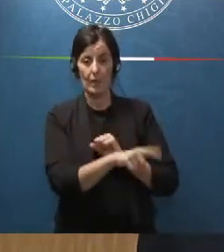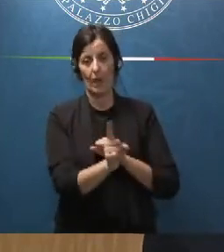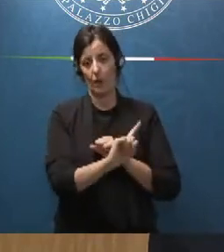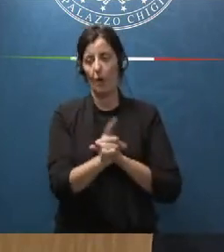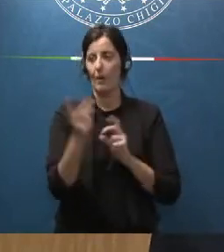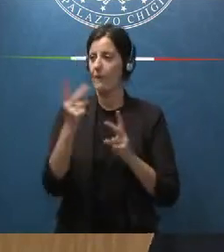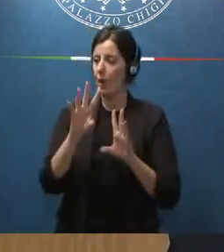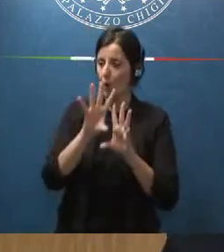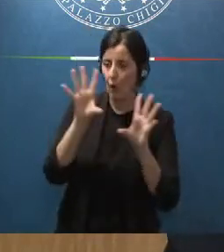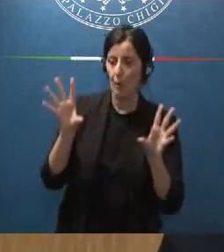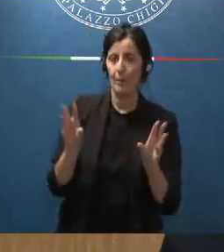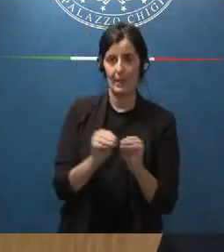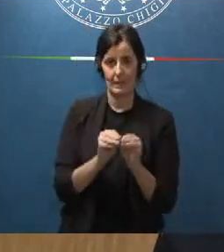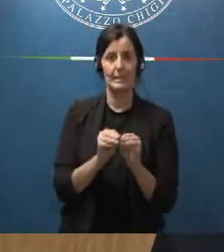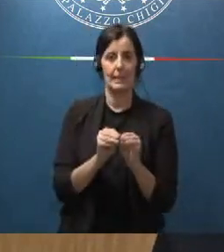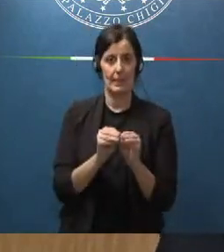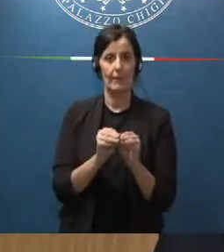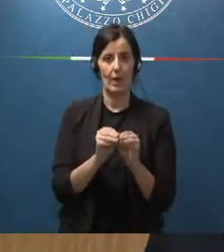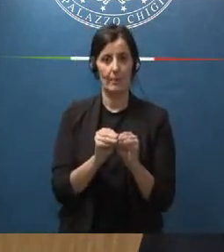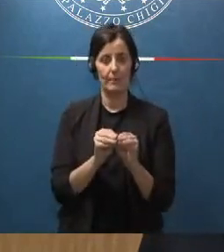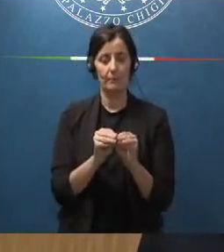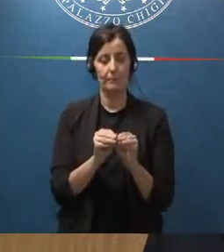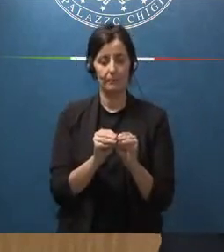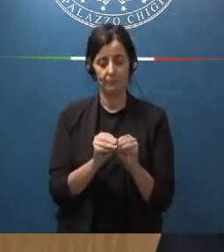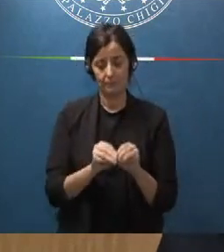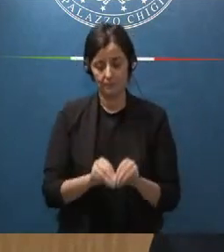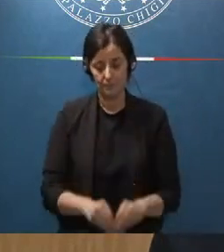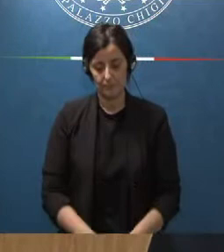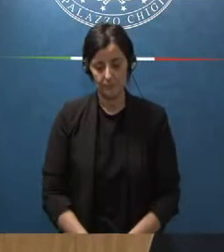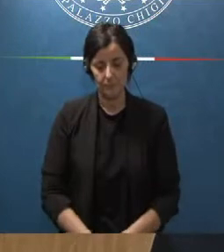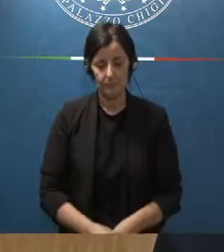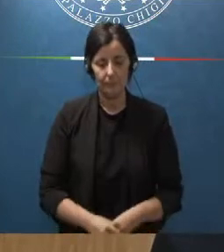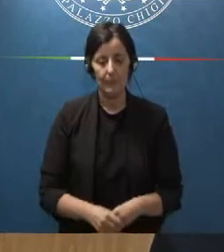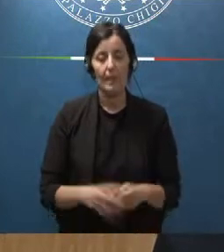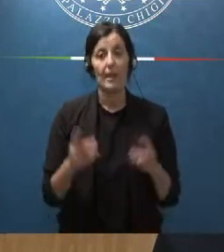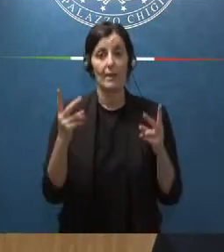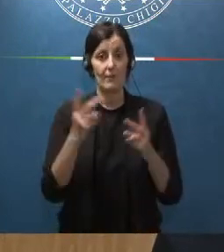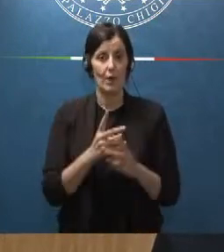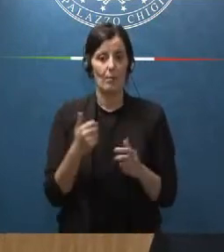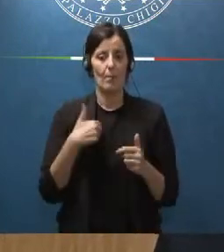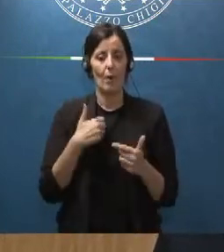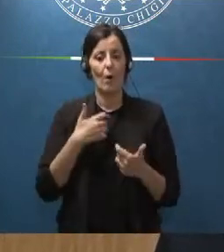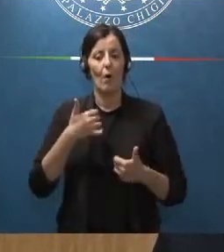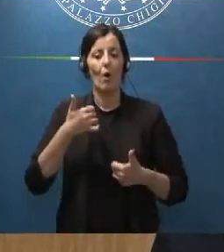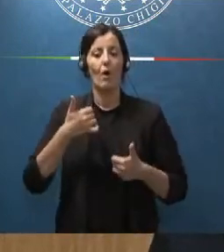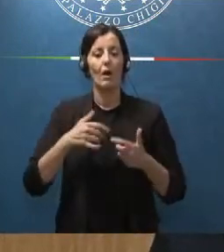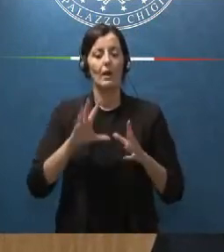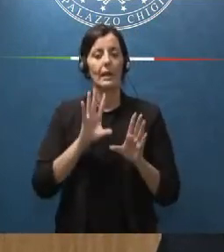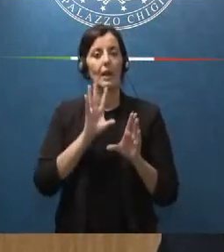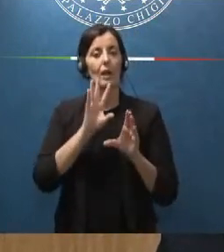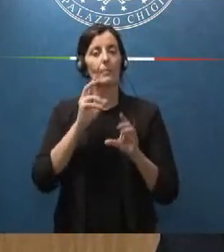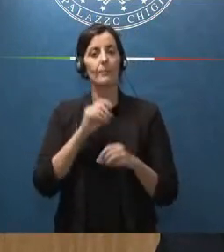a tutela dei terzi interessati facendo parte della stessa competizione quindi appartenendo alla stessa lega